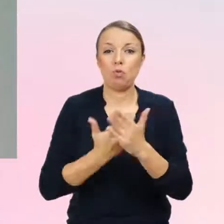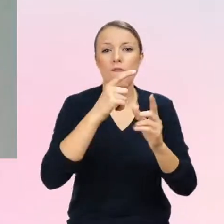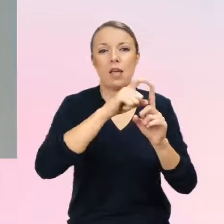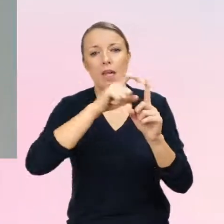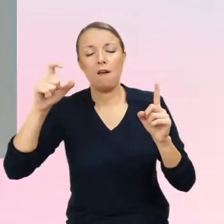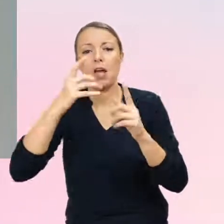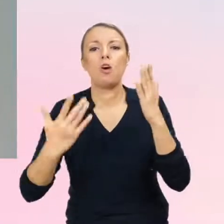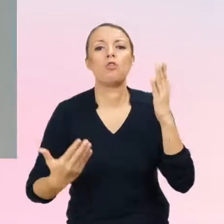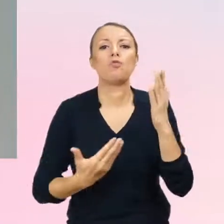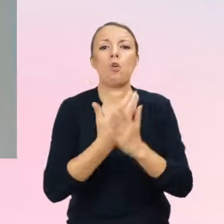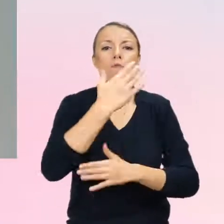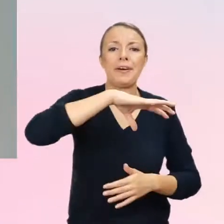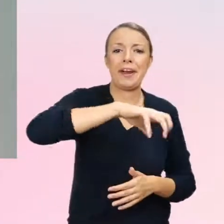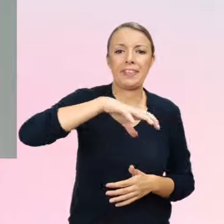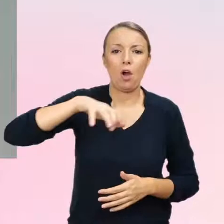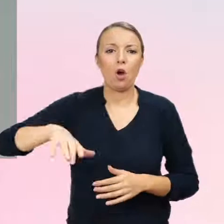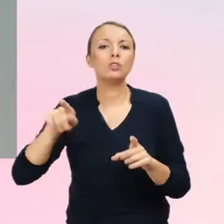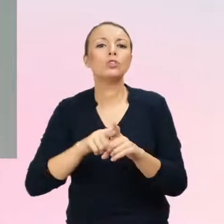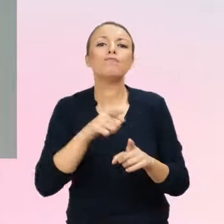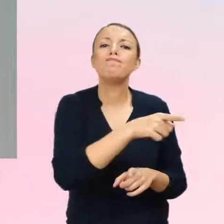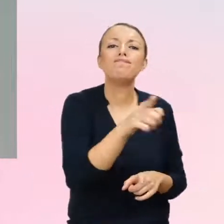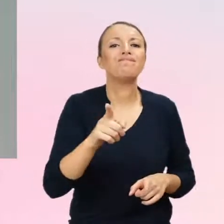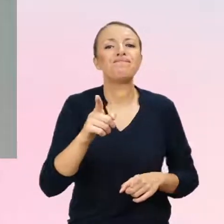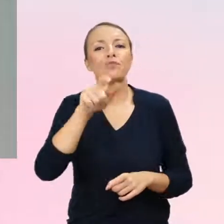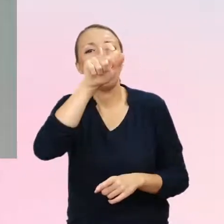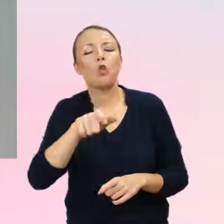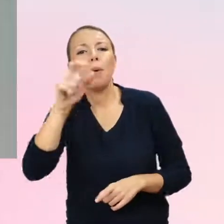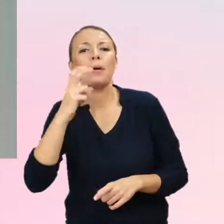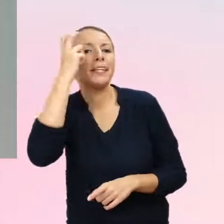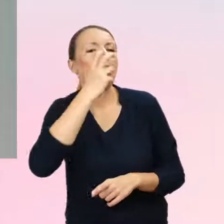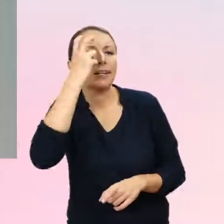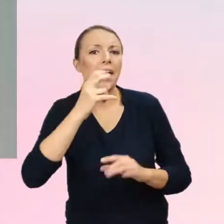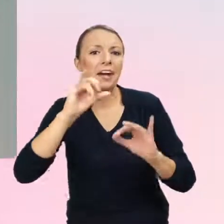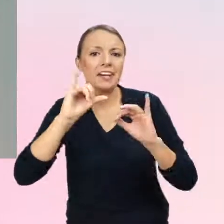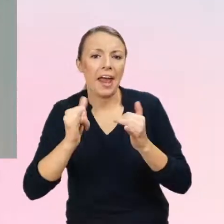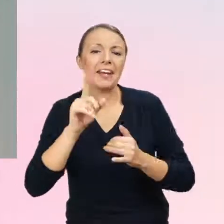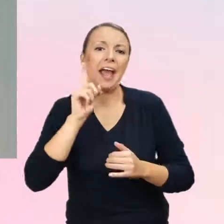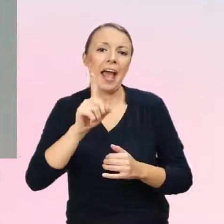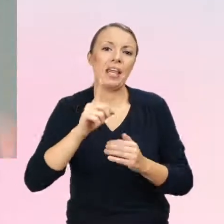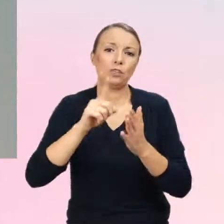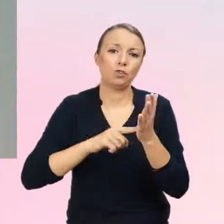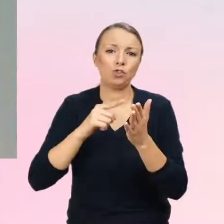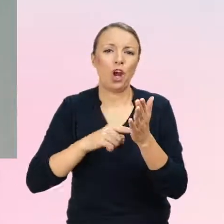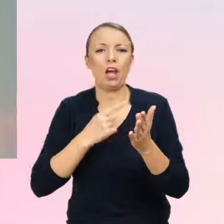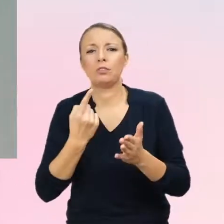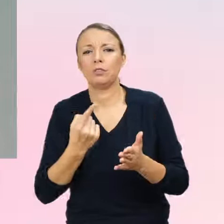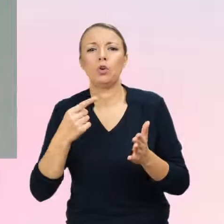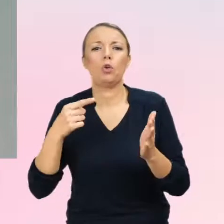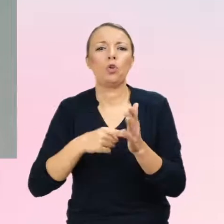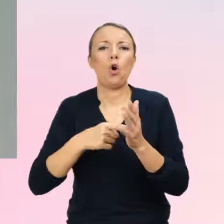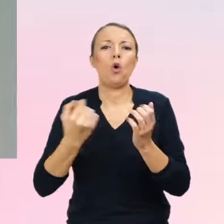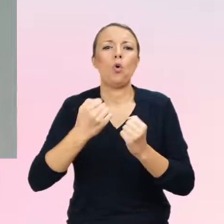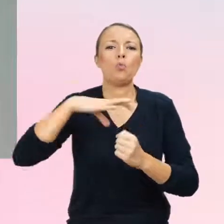nowych kategorii przez same osoby zainteresowane, ale one bardzo często krążą w tej całej grupie